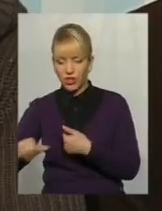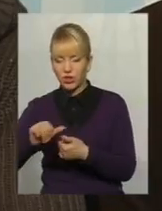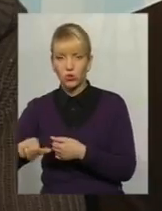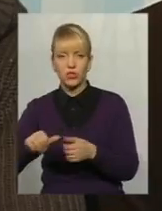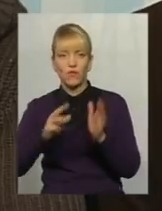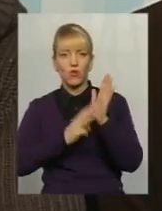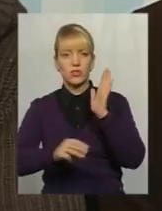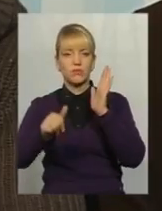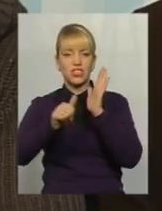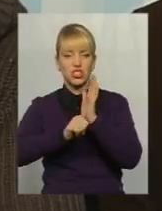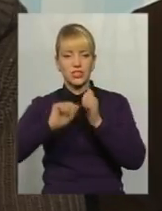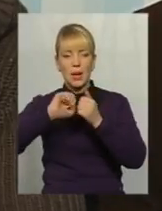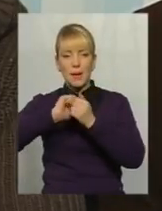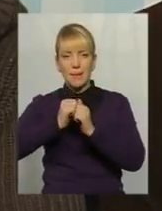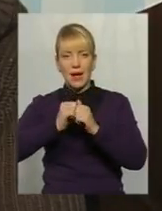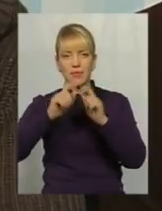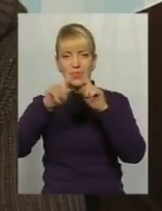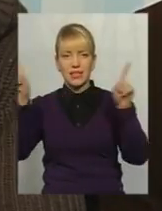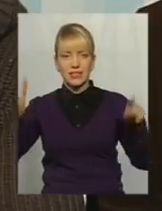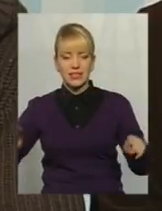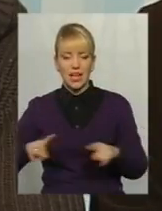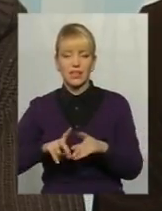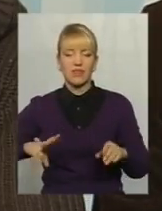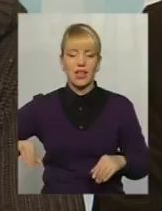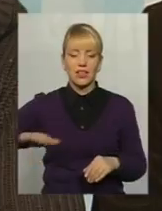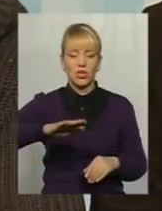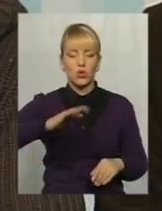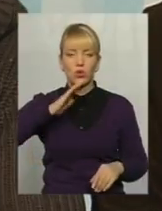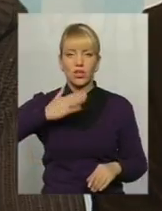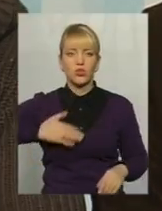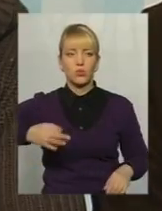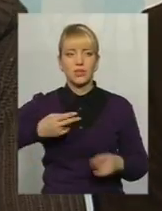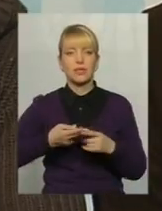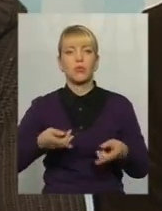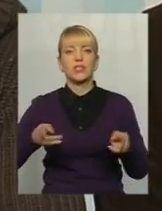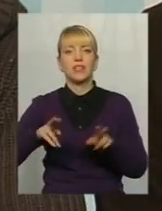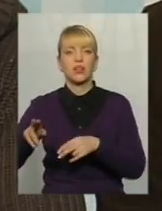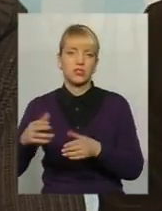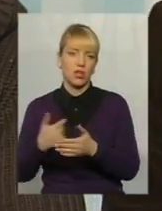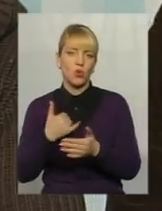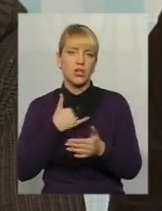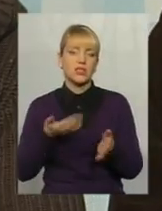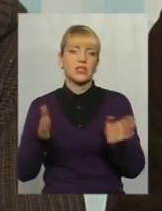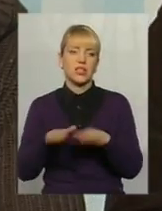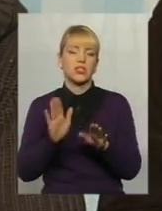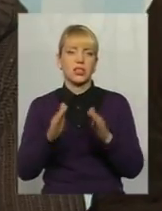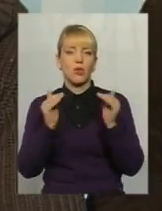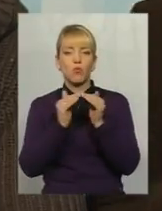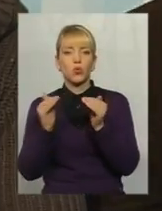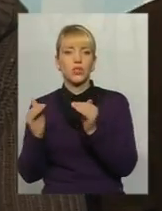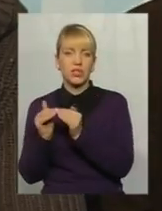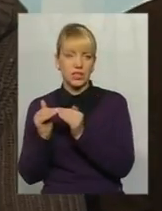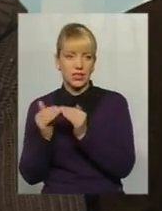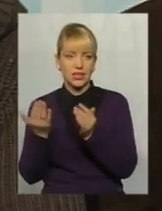'ятників, пам'ятних знаків на території нашої області. Це, по суті, були вже залишки. У нас залишилися тільки будинки, які ми